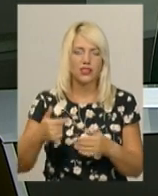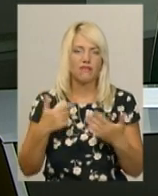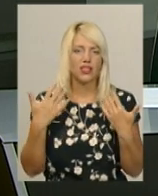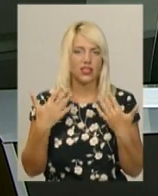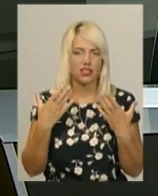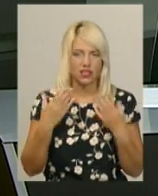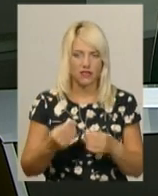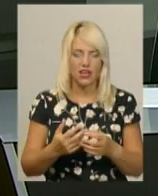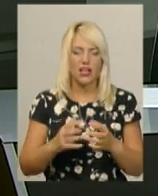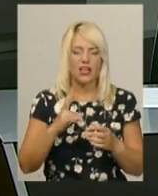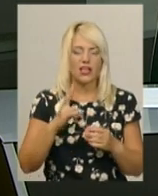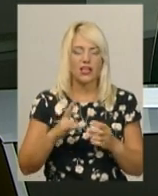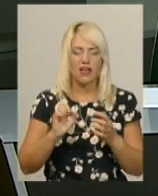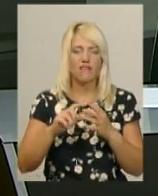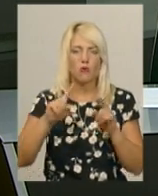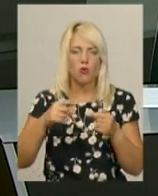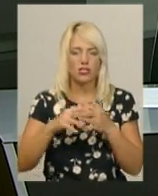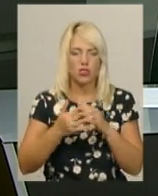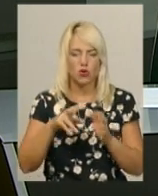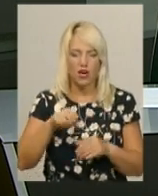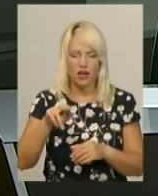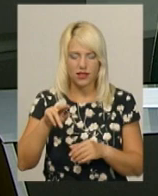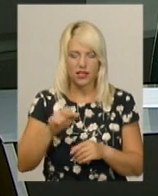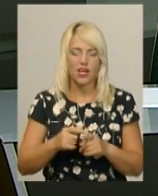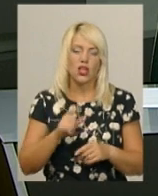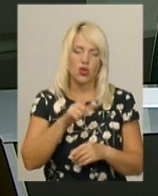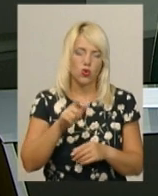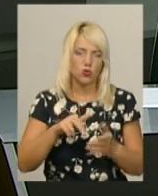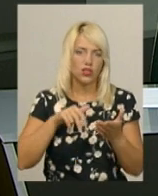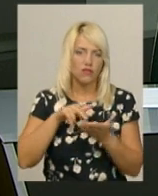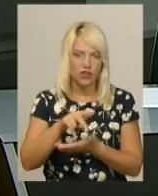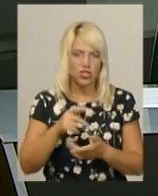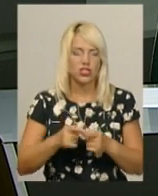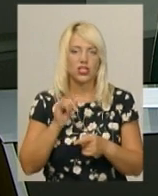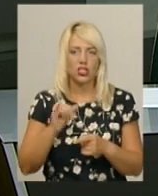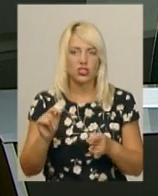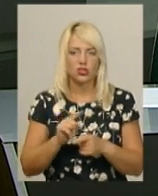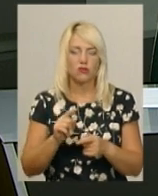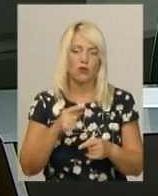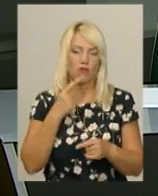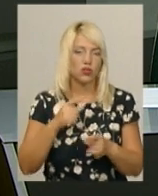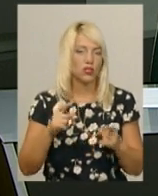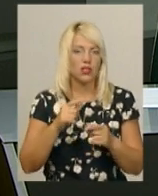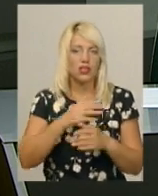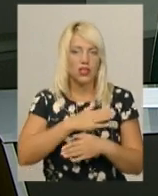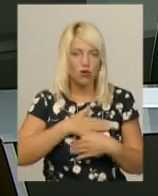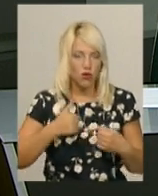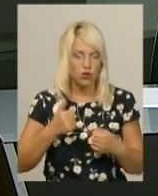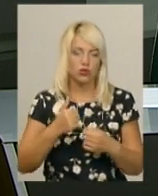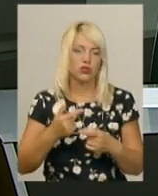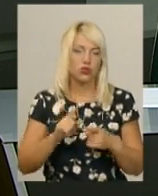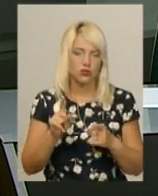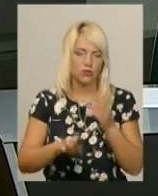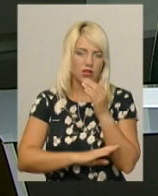близько двох десятків селян Подільського вийшли до лісу смуги аби перешкодити вирубці тополь. Мотивують тим, що ніхто не питав дозволу